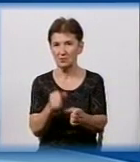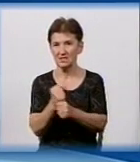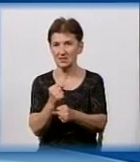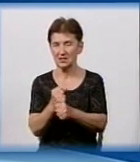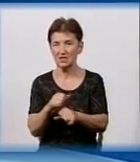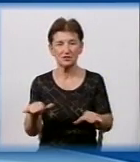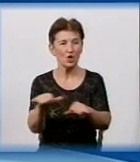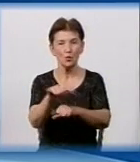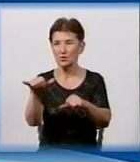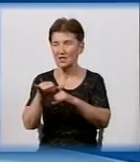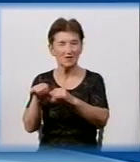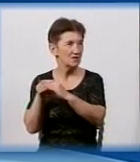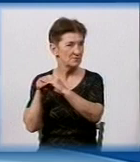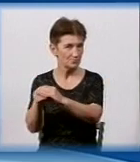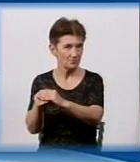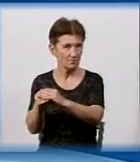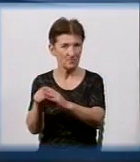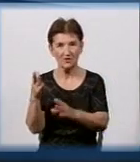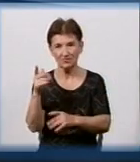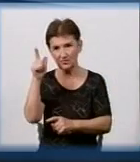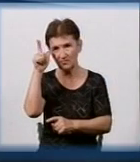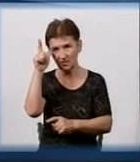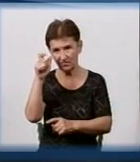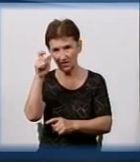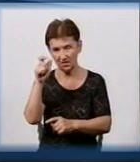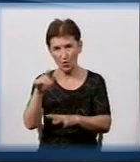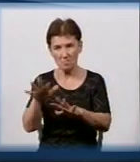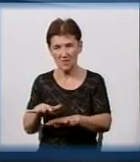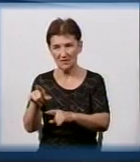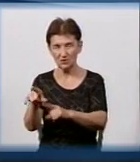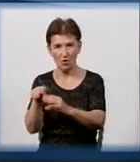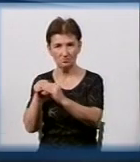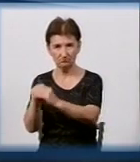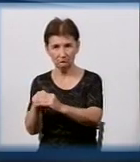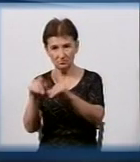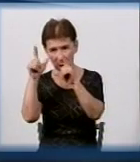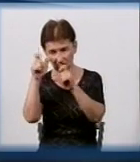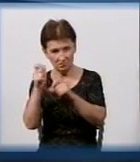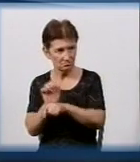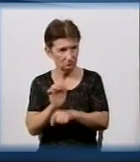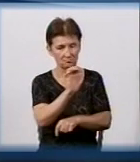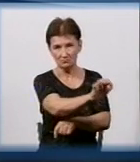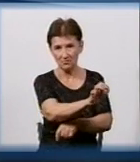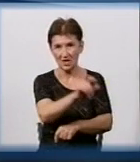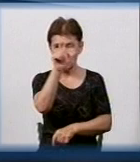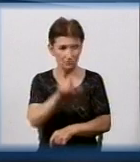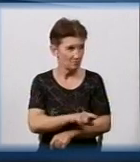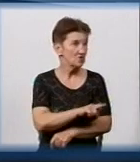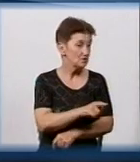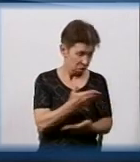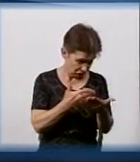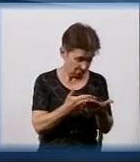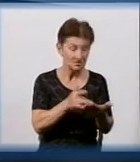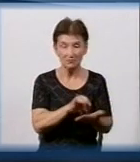прячеться, скидывається фотографія з міста локалізації цієї закладки. Чоловік йде і забирає її просто.